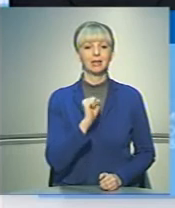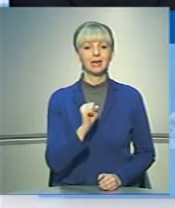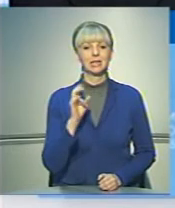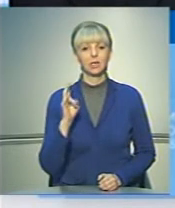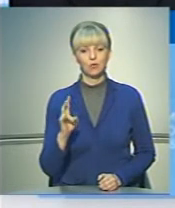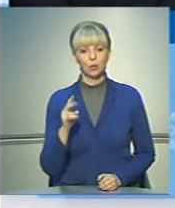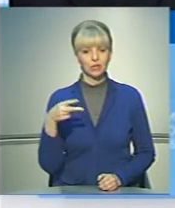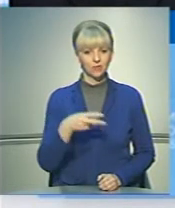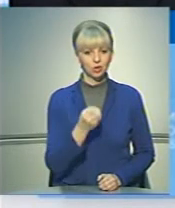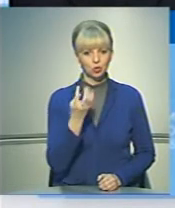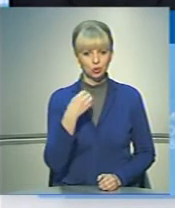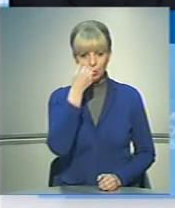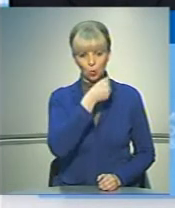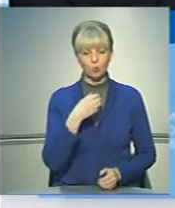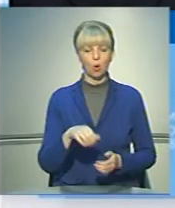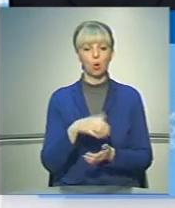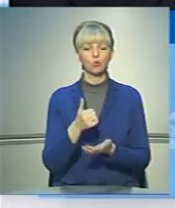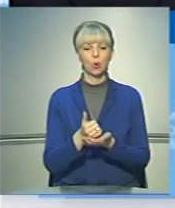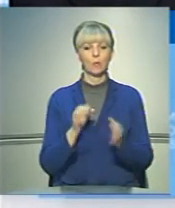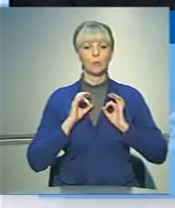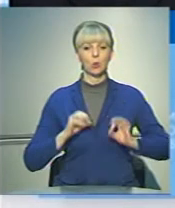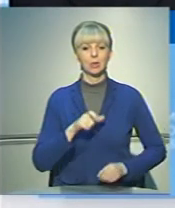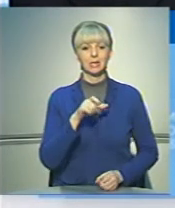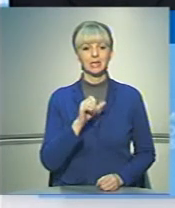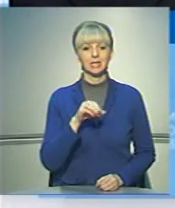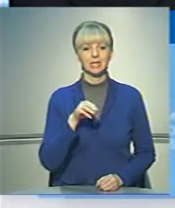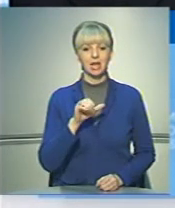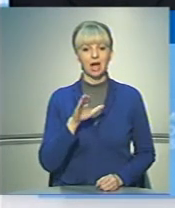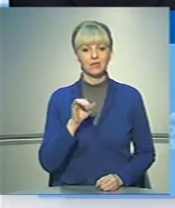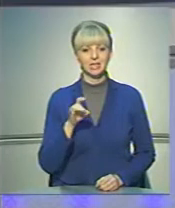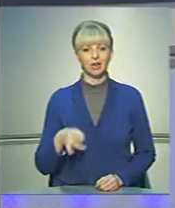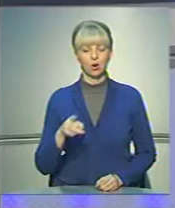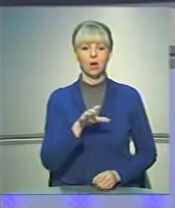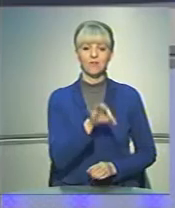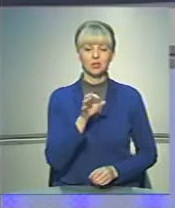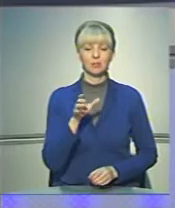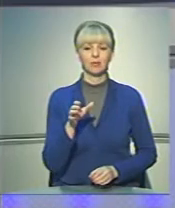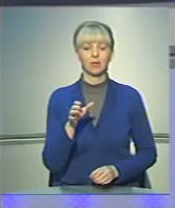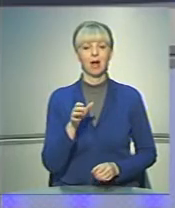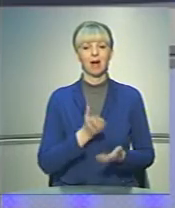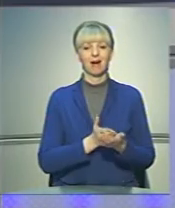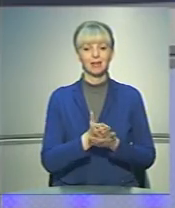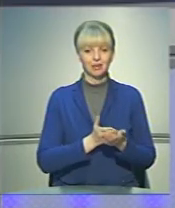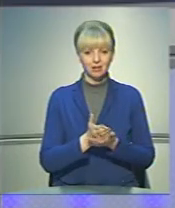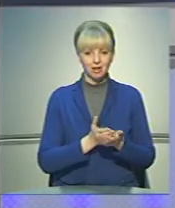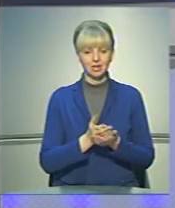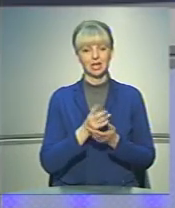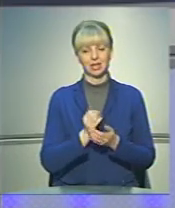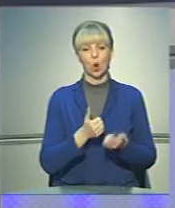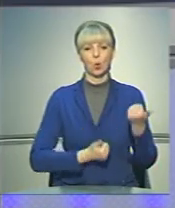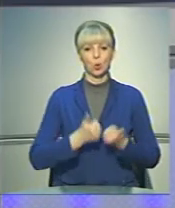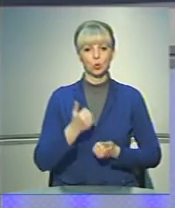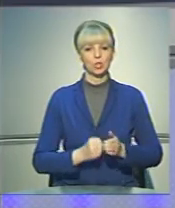З 2014 року очолював прокуратуру Заставнівського району. Відбирали кандидатів на керівні посади на